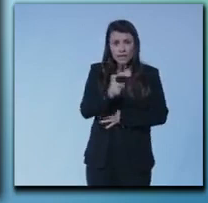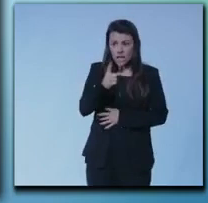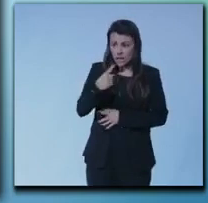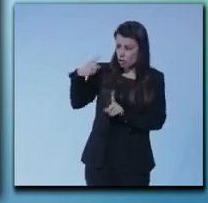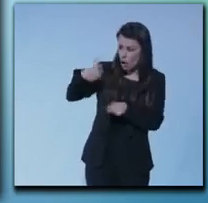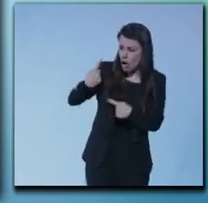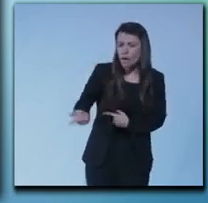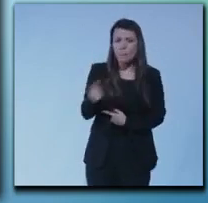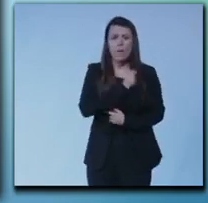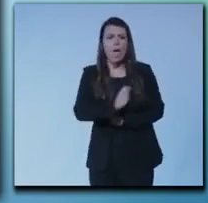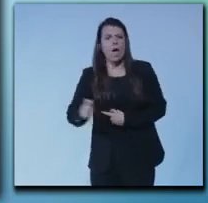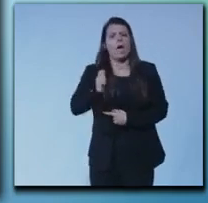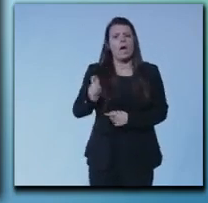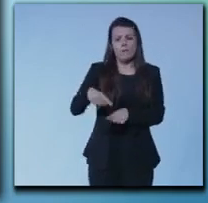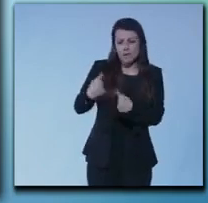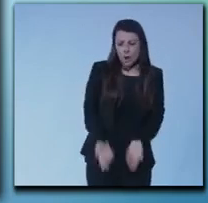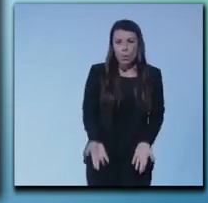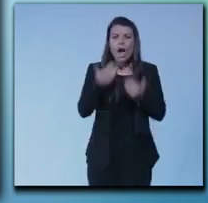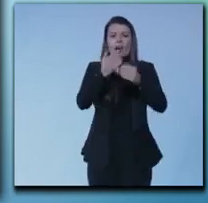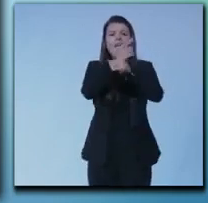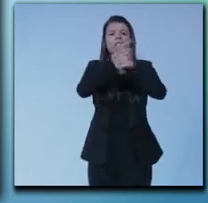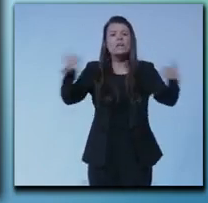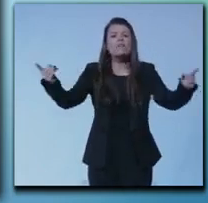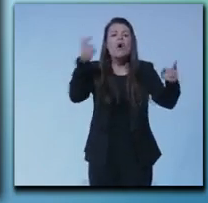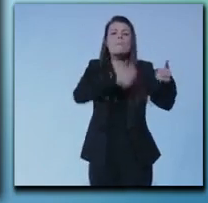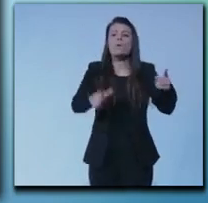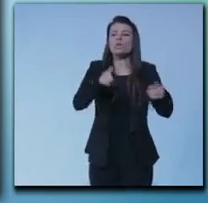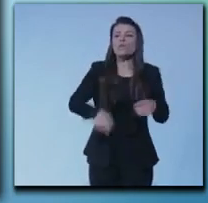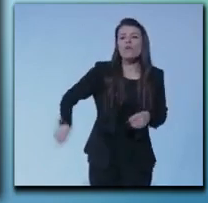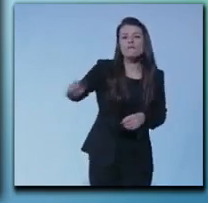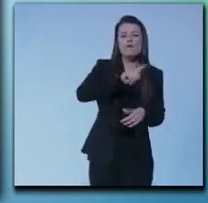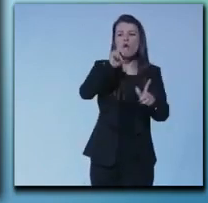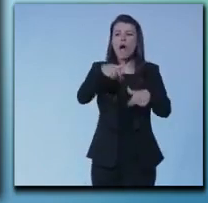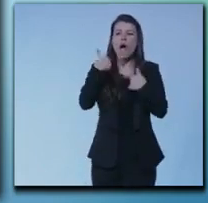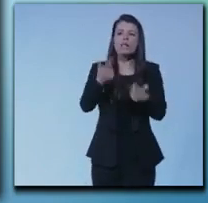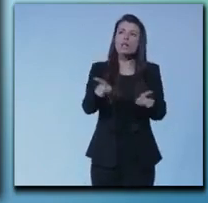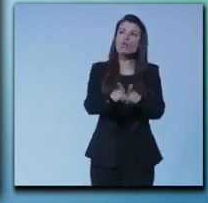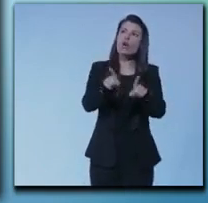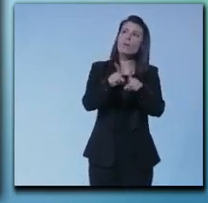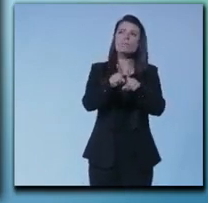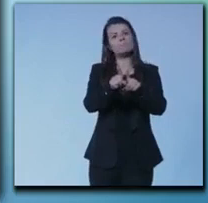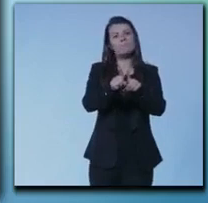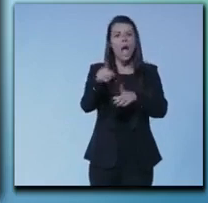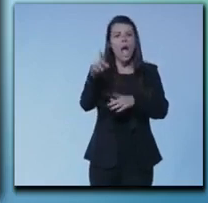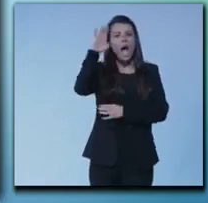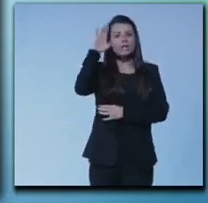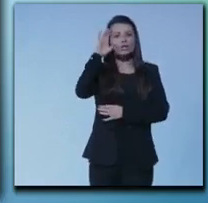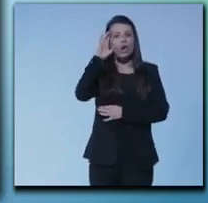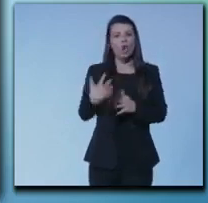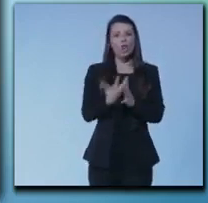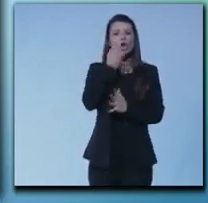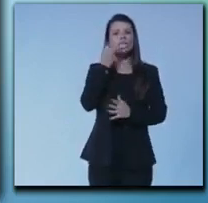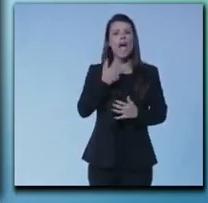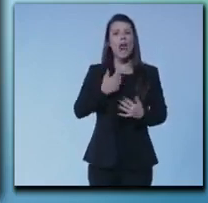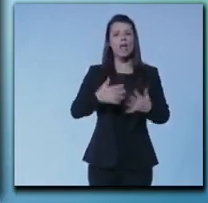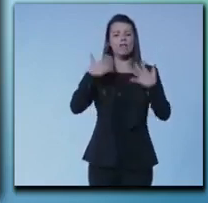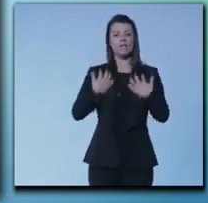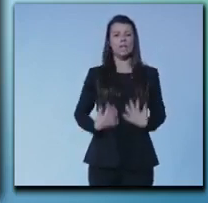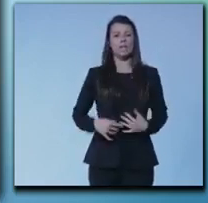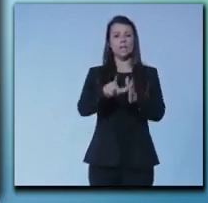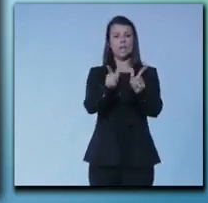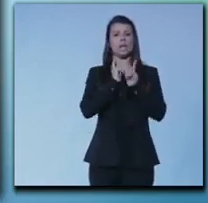dannato l'anima e ringrazio voi per aver dedicato non all'ascolto di Matteo Salvini ma una